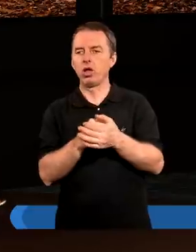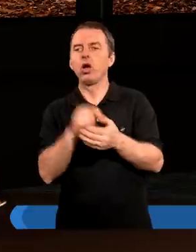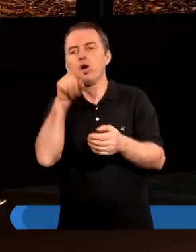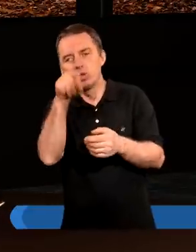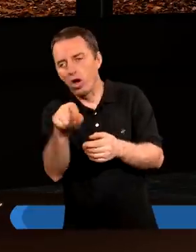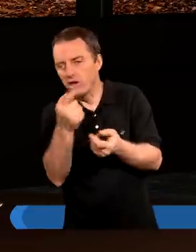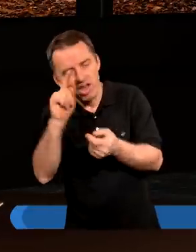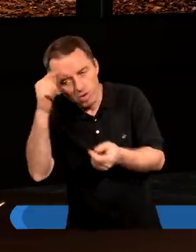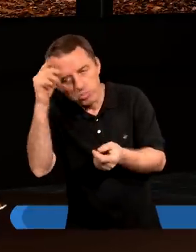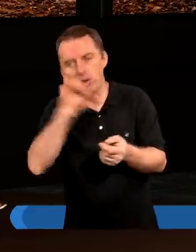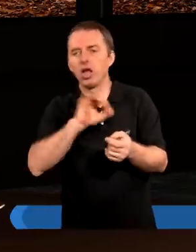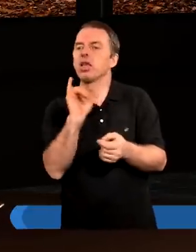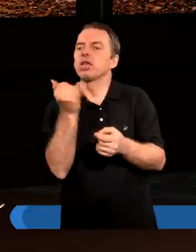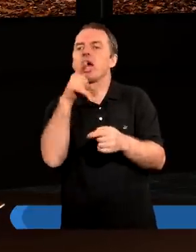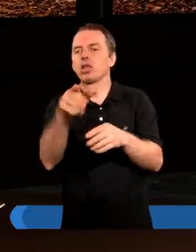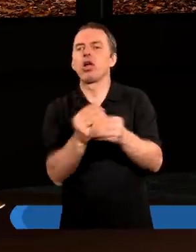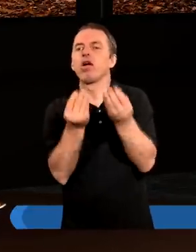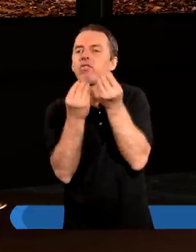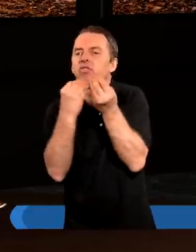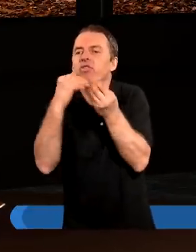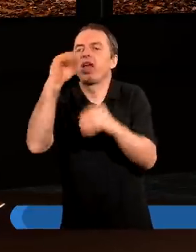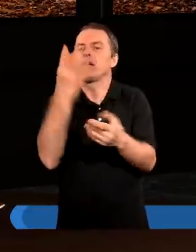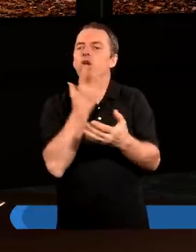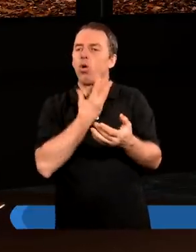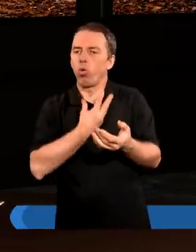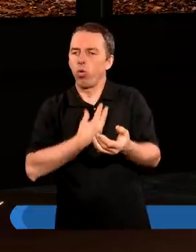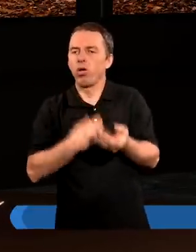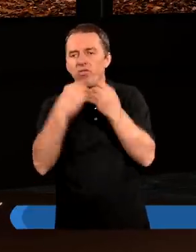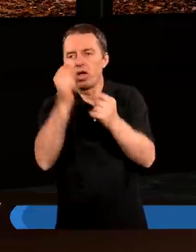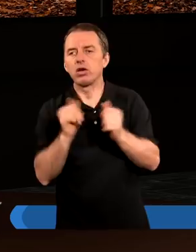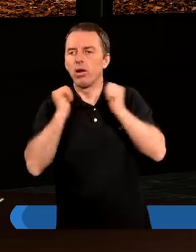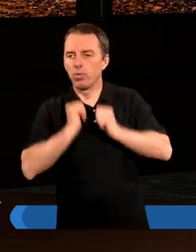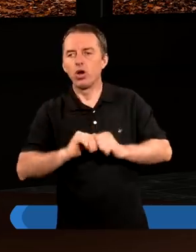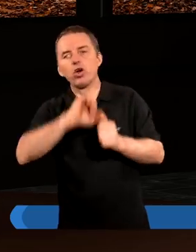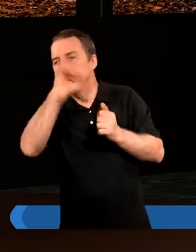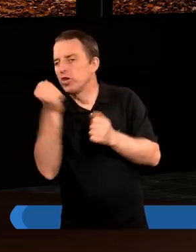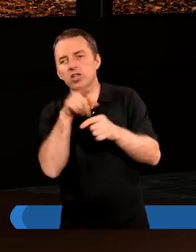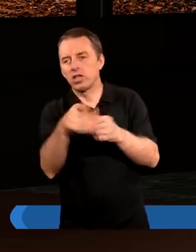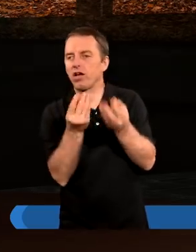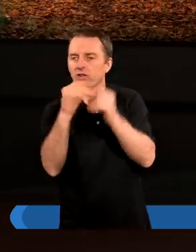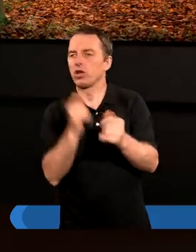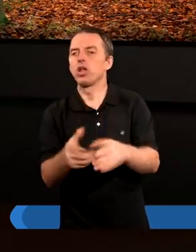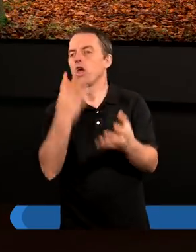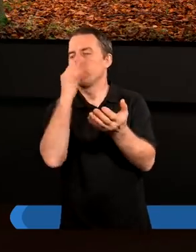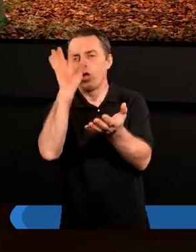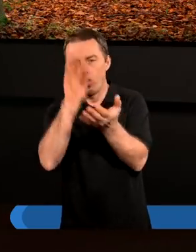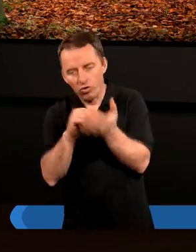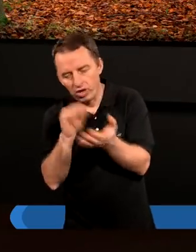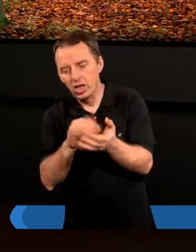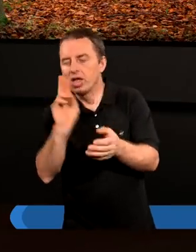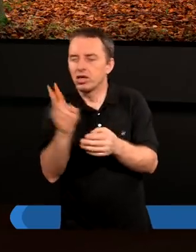no to nie wyobrażam sobie, jaka to jest jeszcze większa ulga, większy pokój, bo nigdy tego nie doświadczyłam. Kiedyś